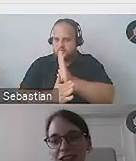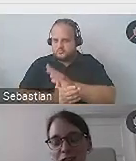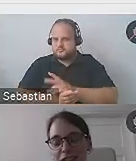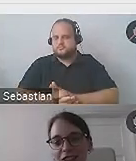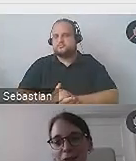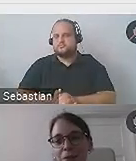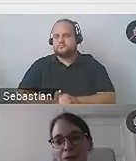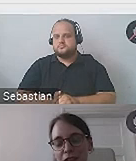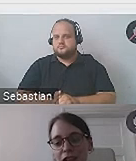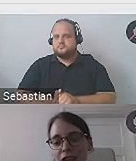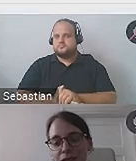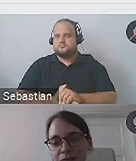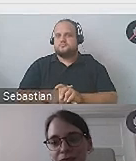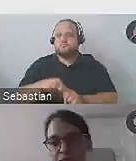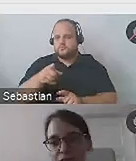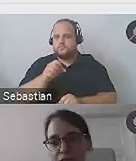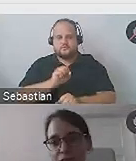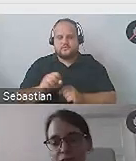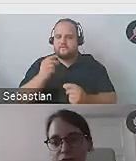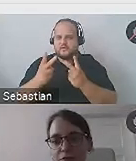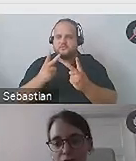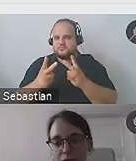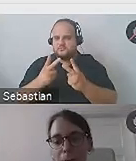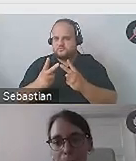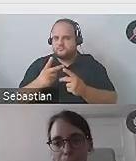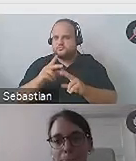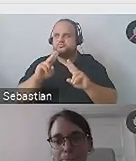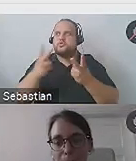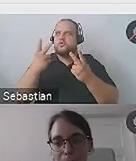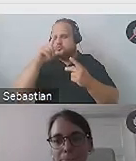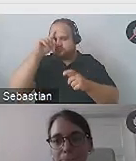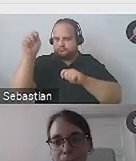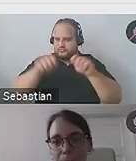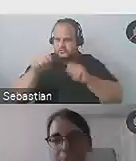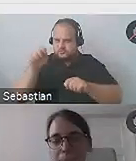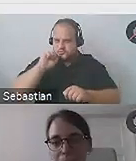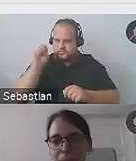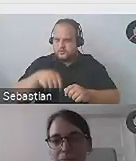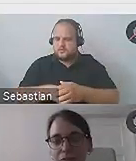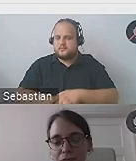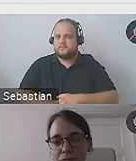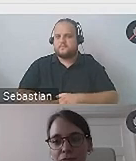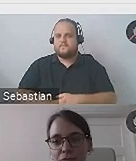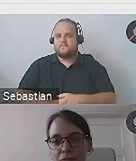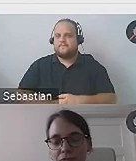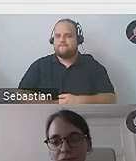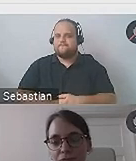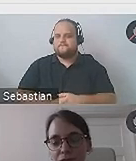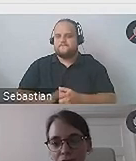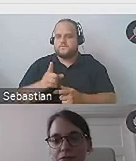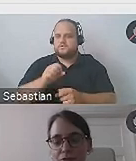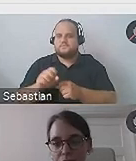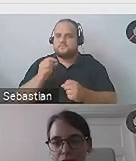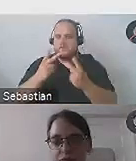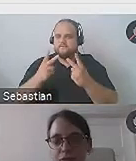coś... To jest teraz kluczowa sprawa, słuchajcie, odkąd mamy tak dużą imigrację osób z Ukrainy. To jest jedna z najważniejszych